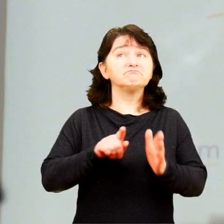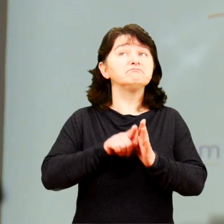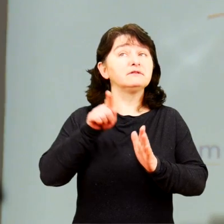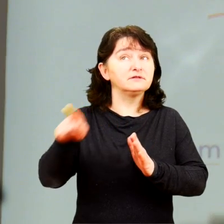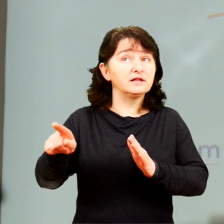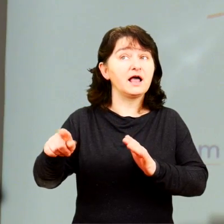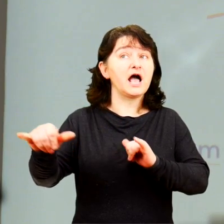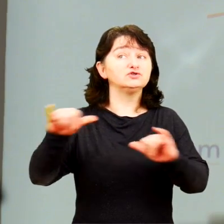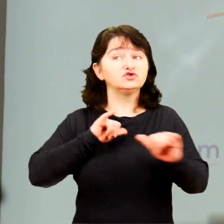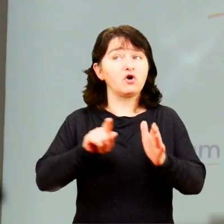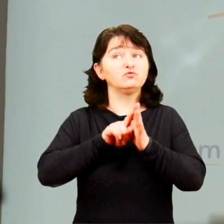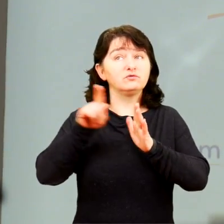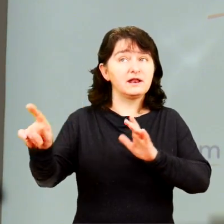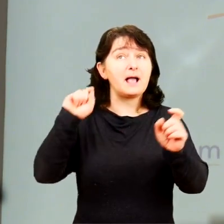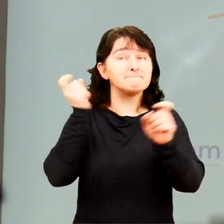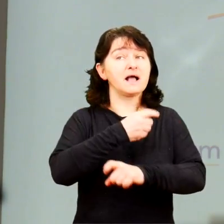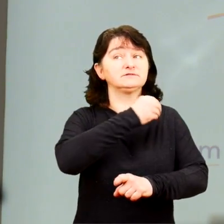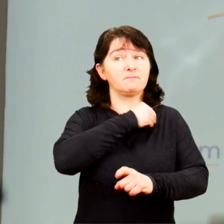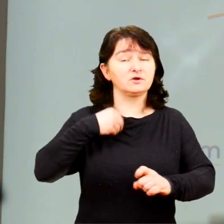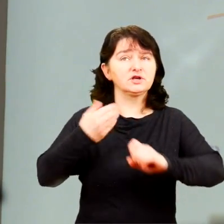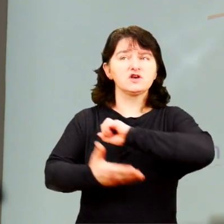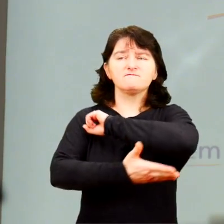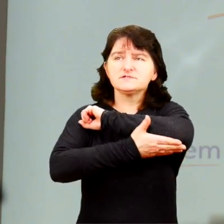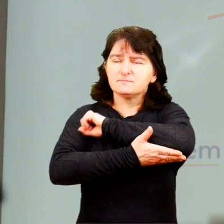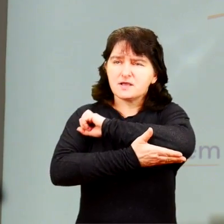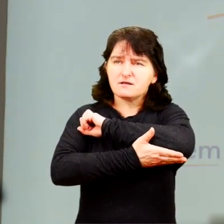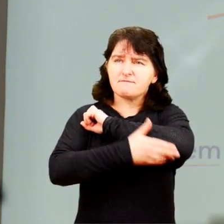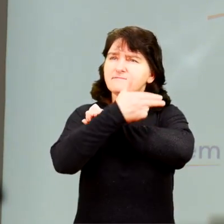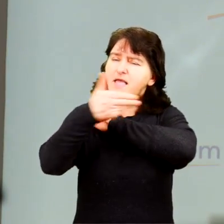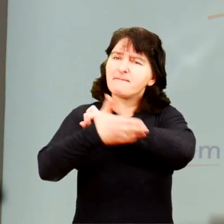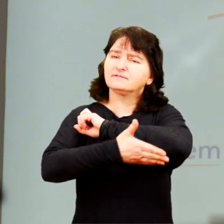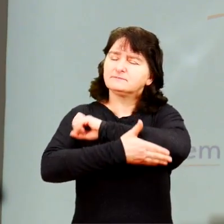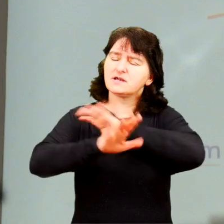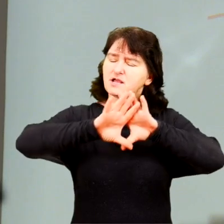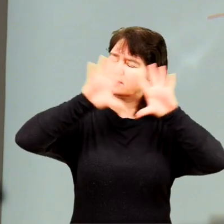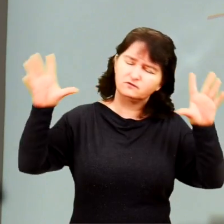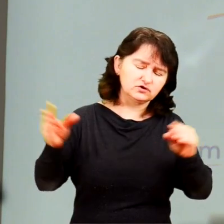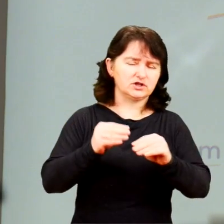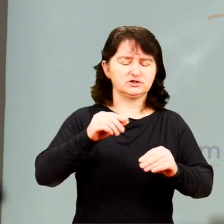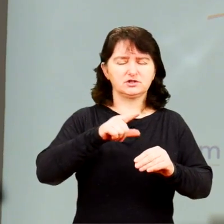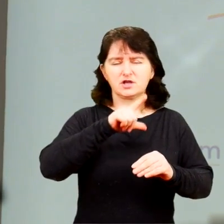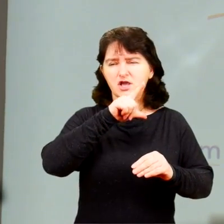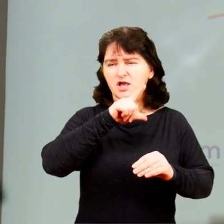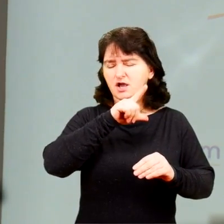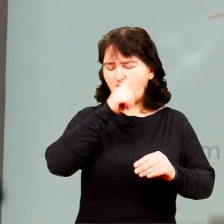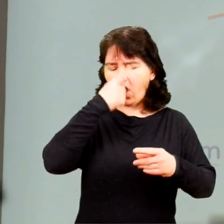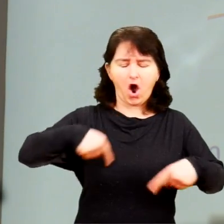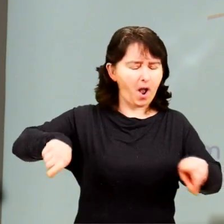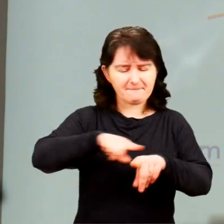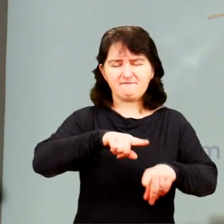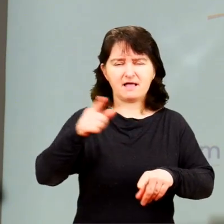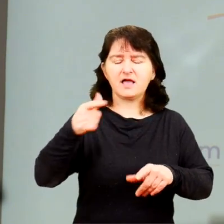Dla rządu, dla polskiego państwa wspieranie wszystkich, wszystkich obywateli,